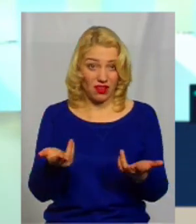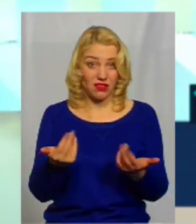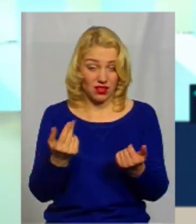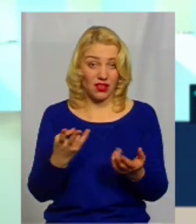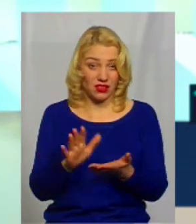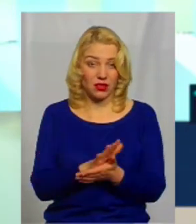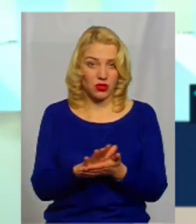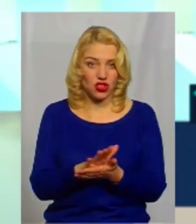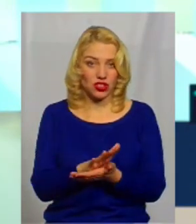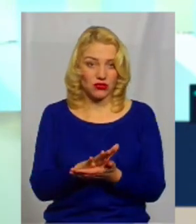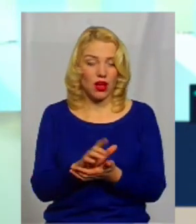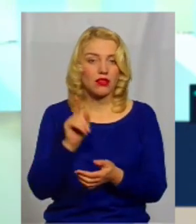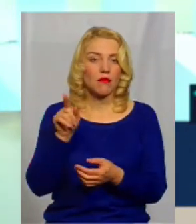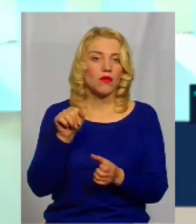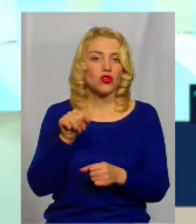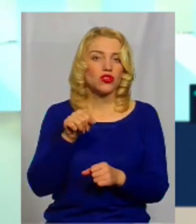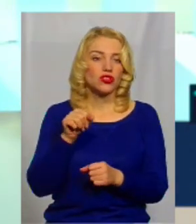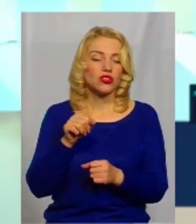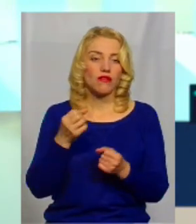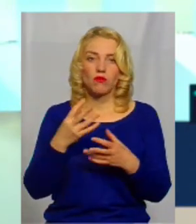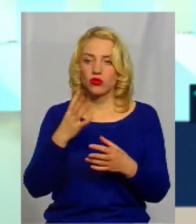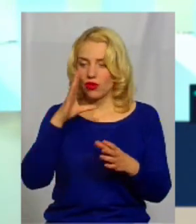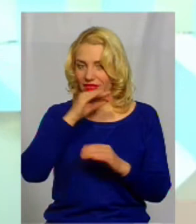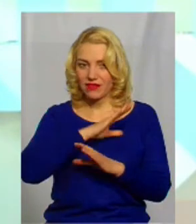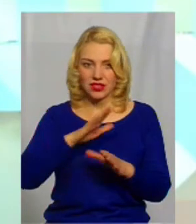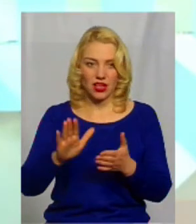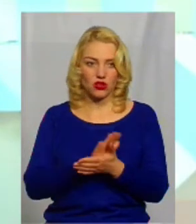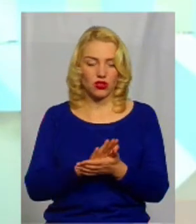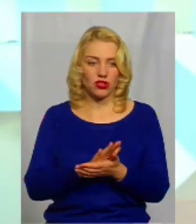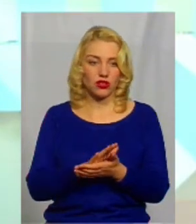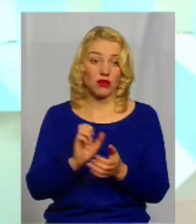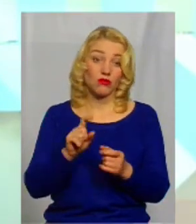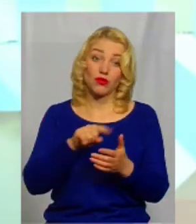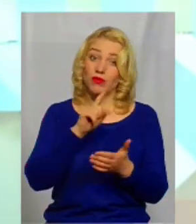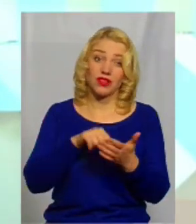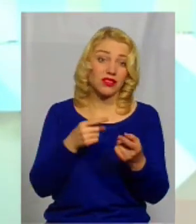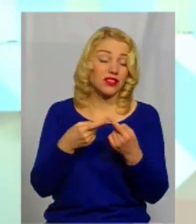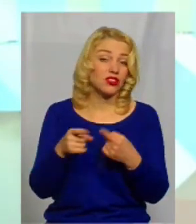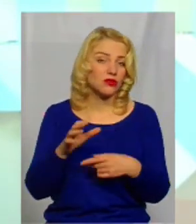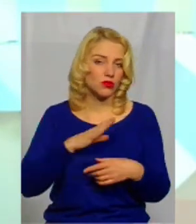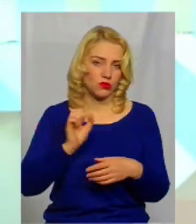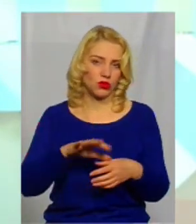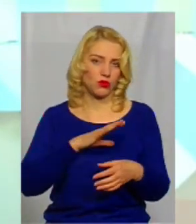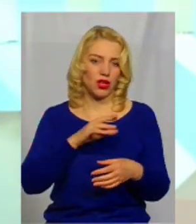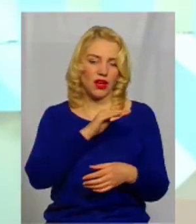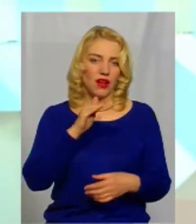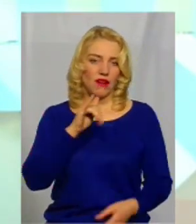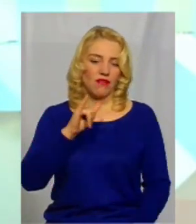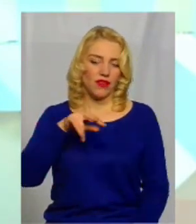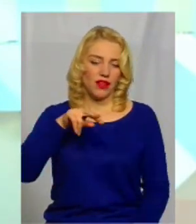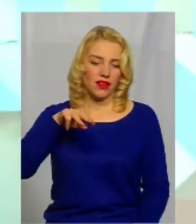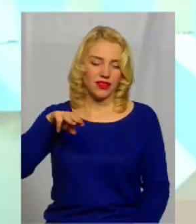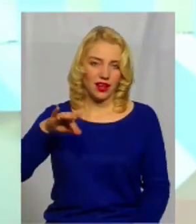займатися очисткою. Там, можливо, просто не встигають почистити, може, якісь там питання інші, може, фільтра треба замінити.